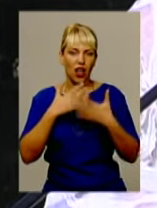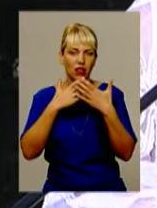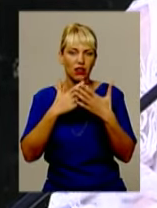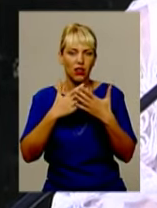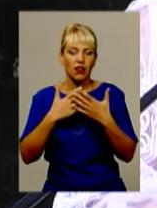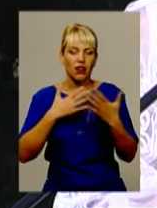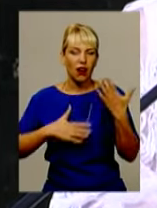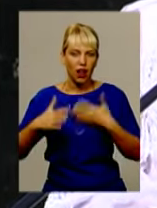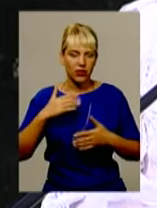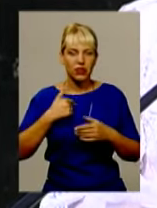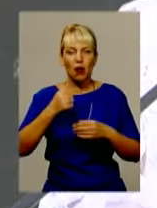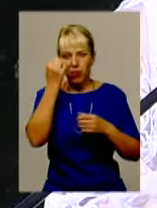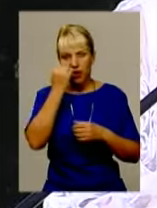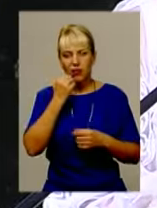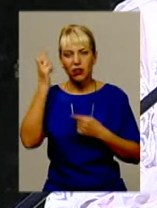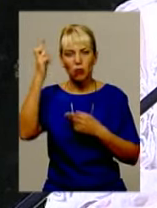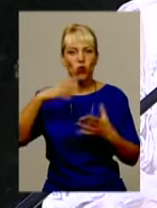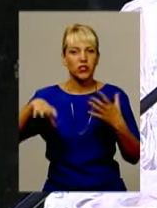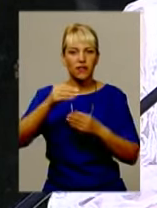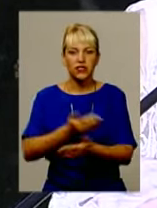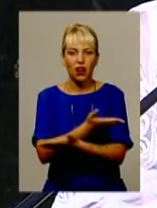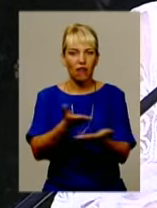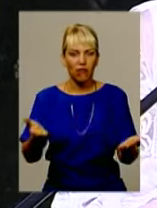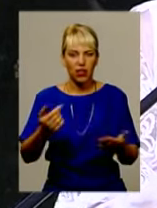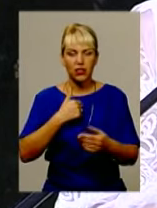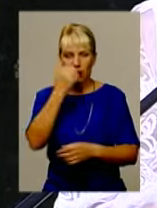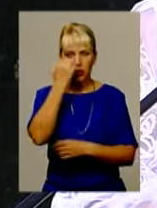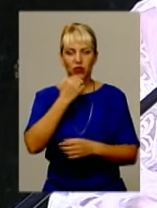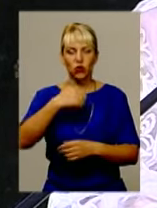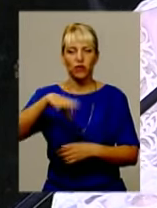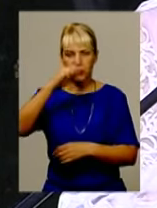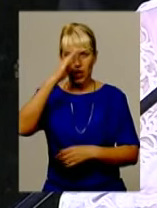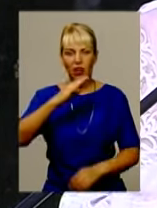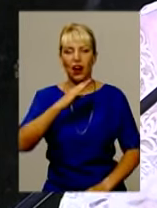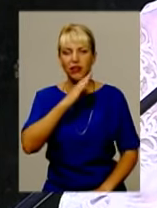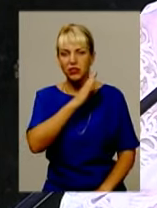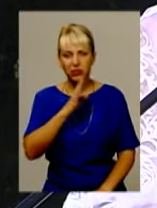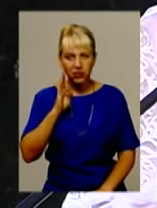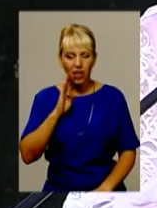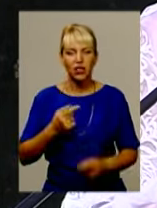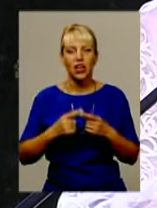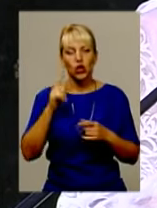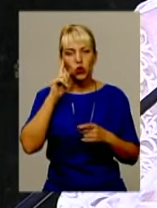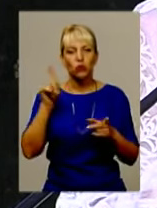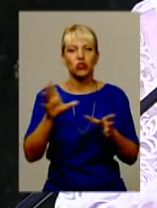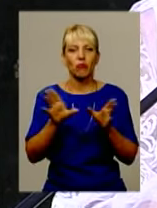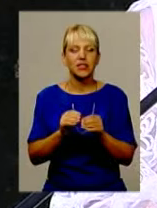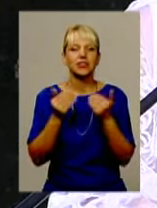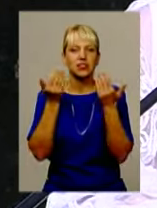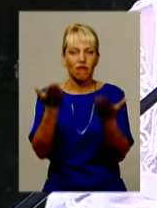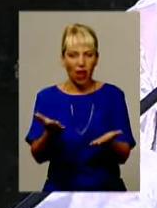благодарна Богу за всіх вас, я благодарю всіх батьків і думаю, що разом з вами ми